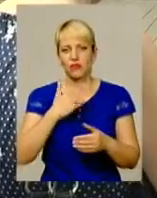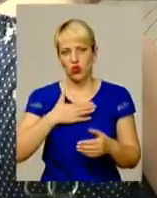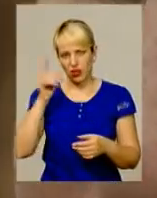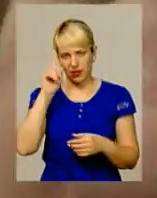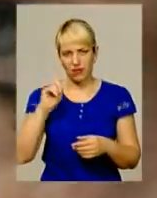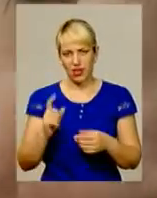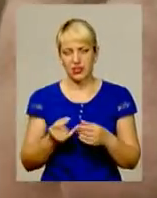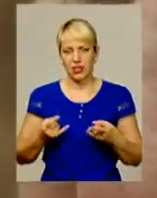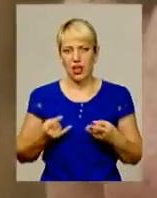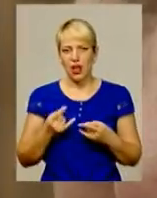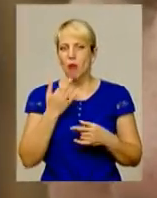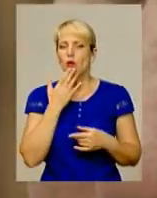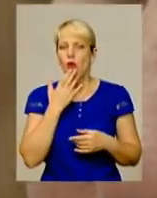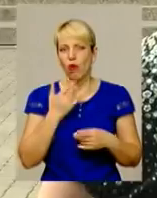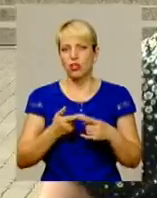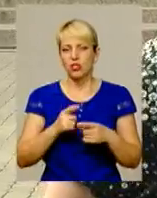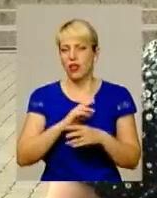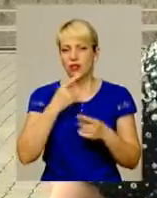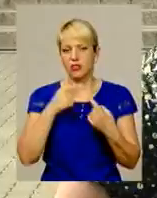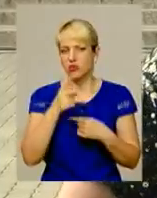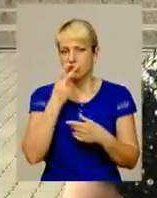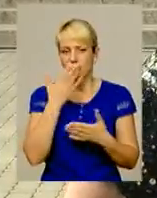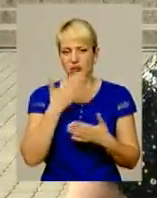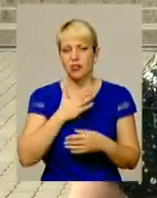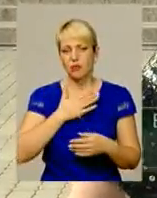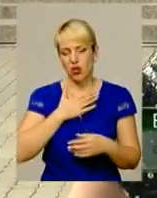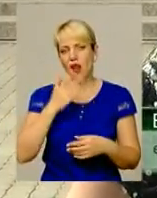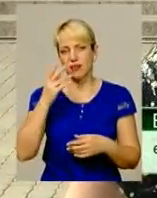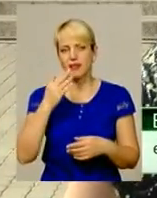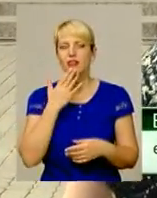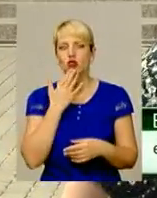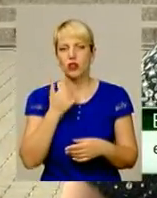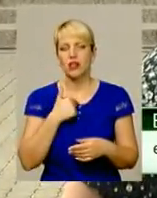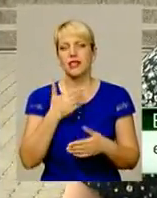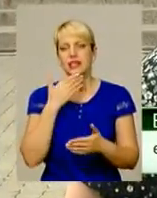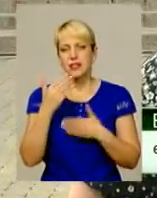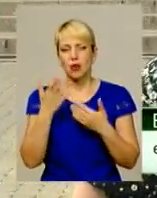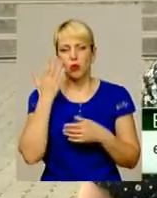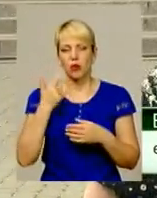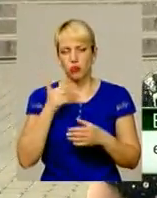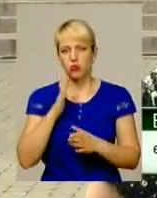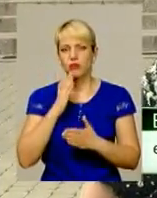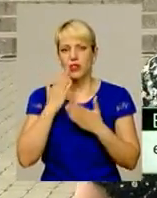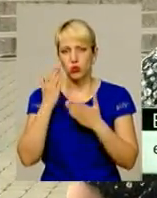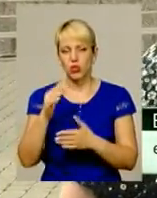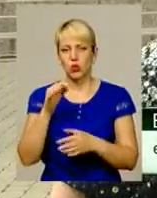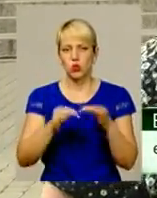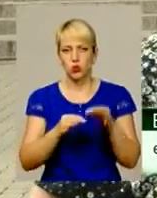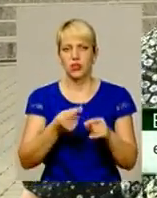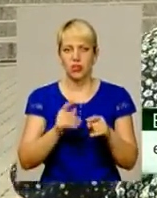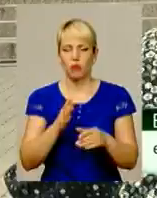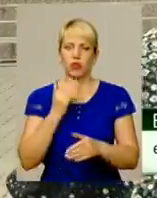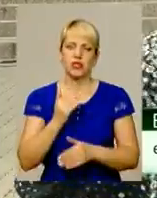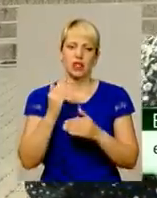бачить. Це своя національність, це мої думки. Закит – це коли я звернуся до суду і буду мати інформацію, звернуся до суду, це буде